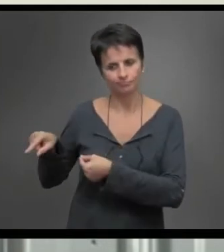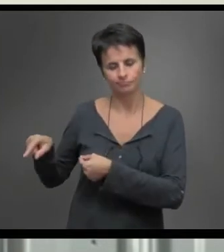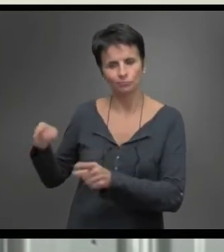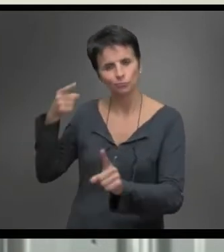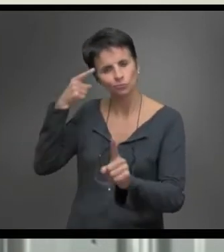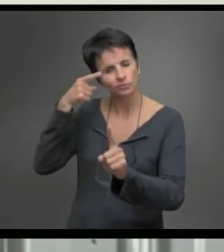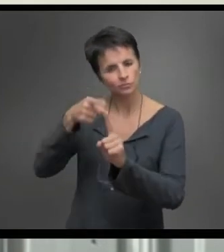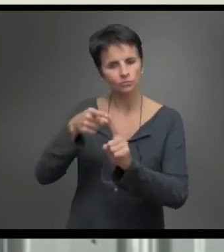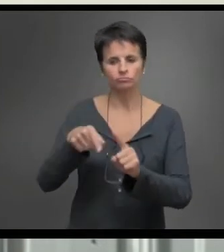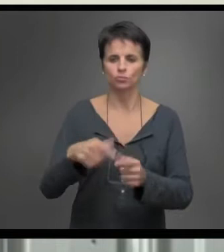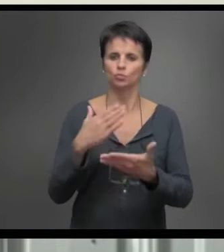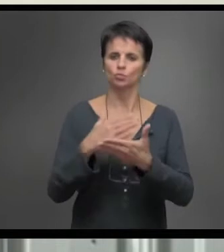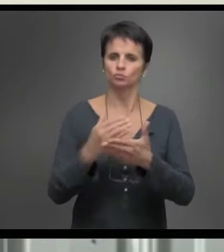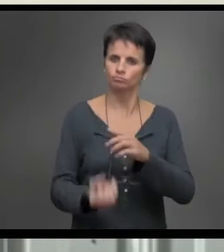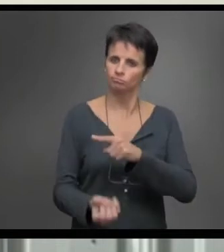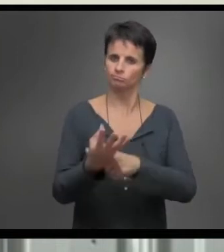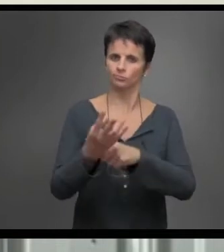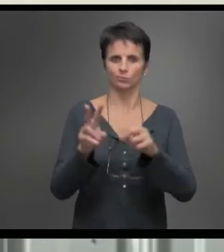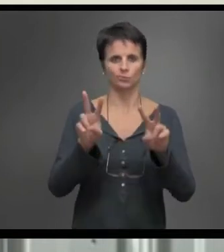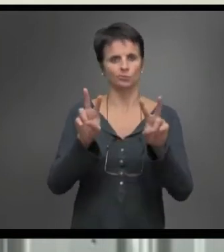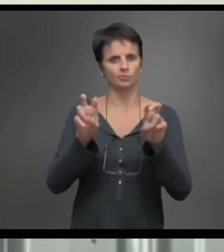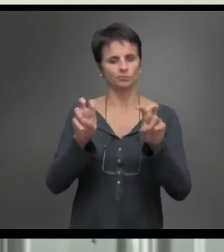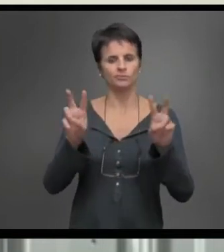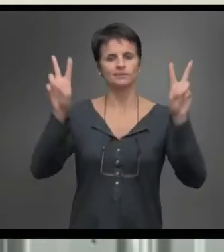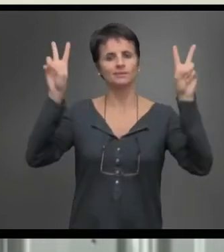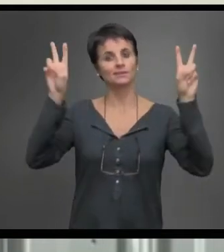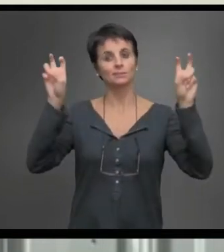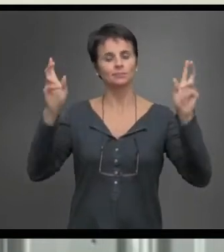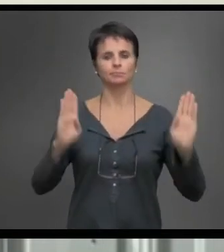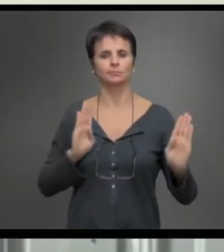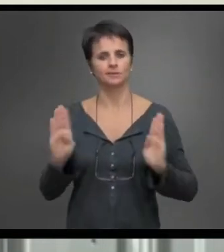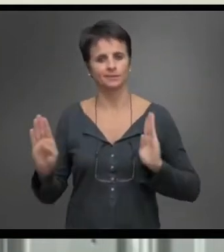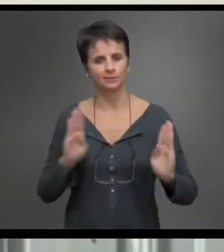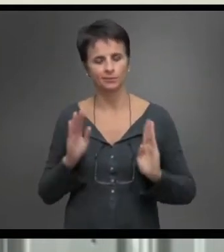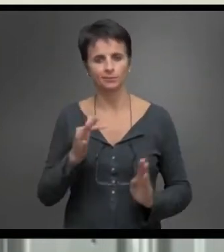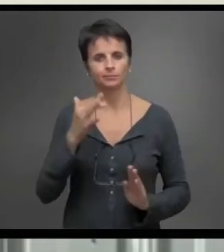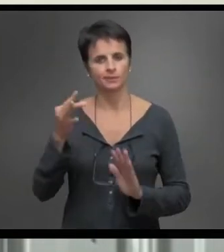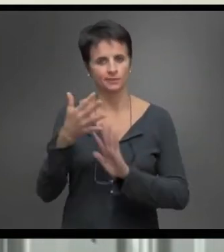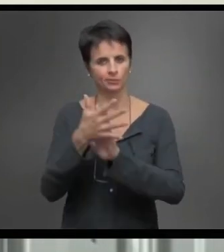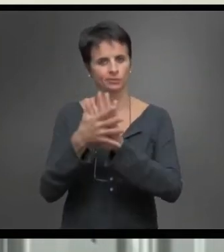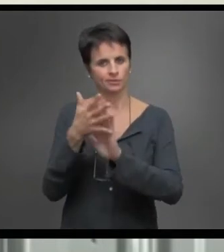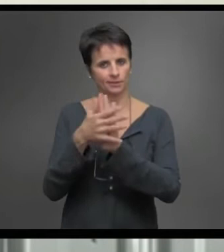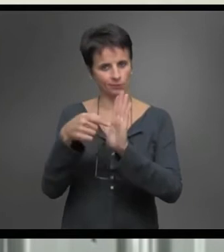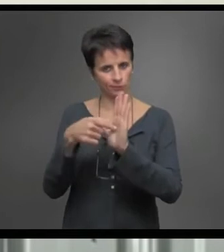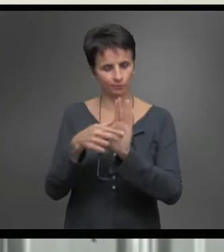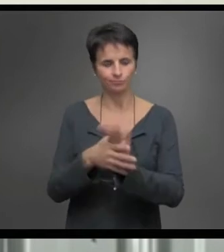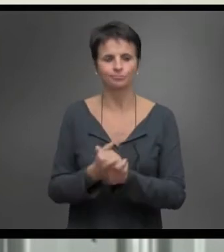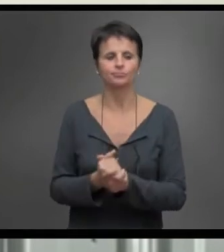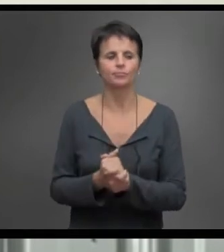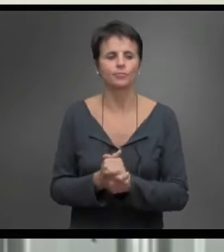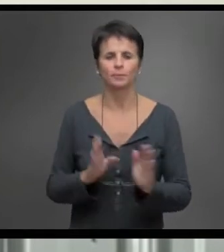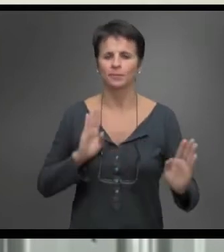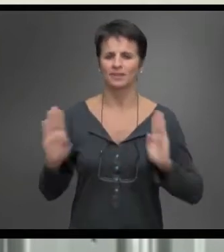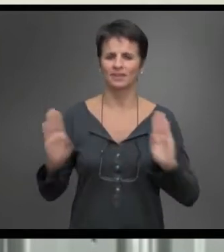gure biztale guztientxako. Ostira lean, ikastetxeko eguna izango da, eta otxartaba parkean,